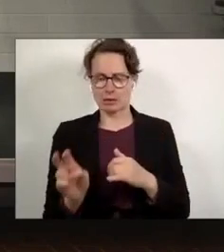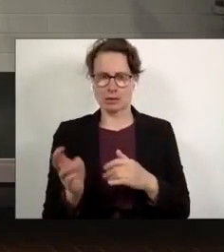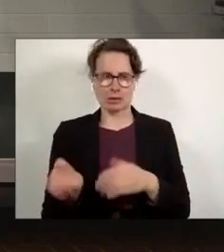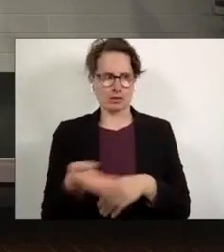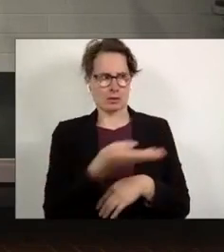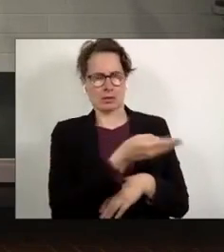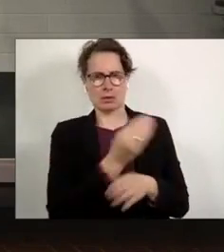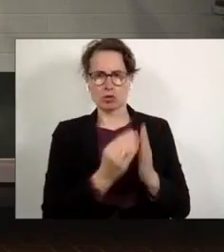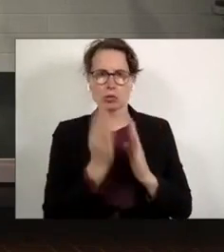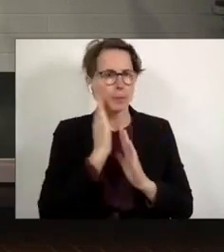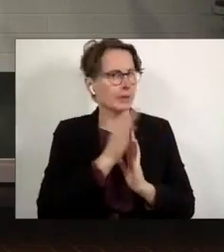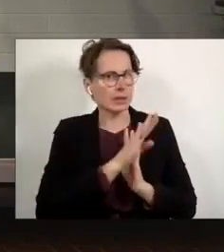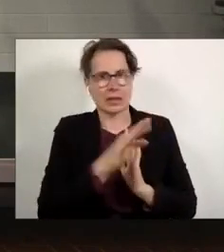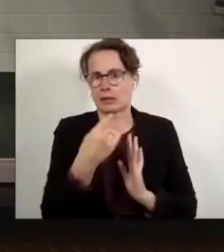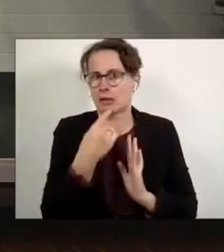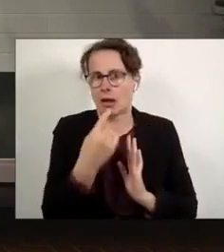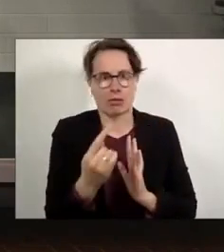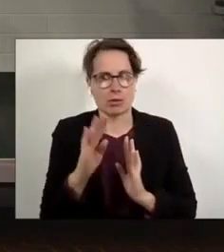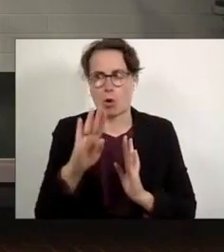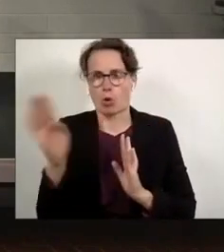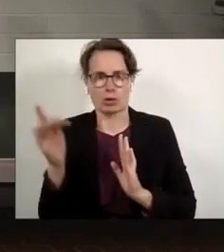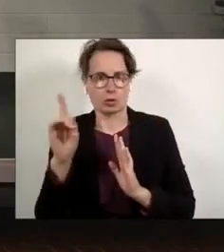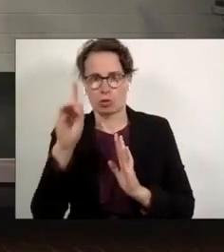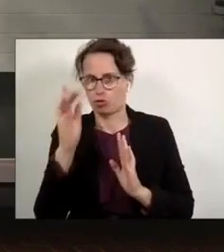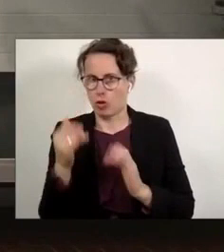keinen Fall sagen soll, dass sie aus Ostdeutschland kommen.